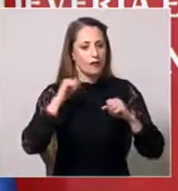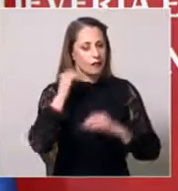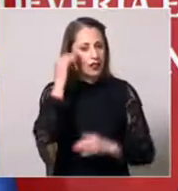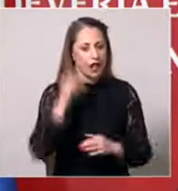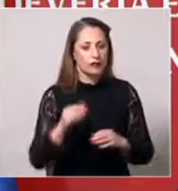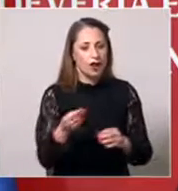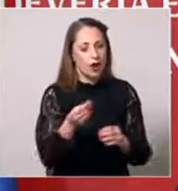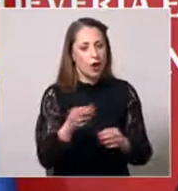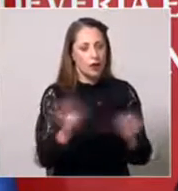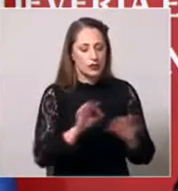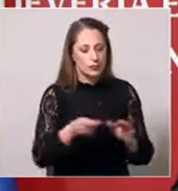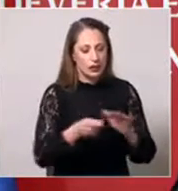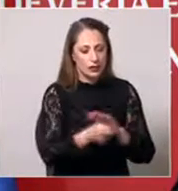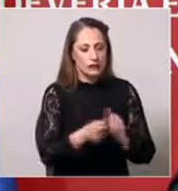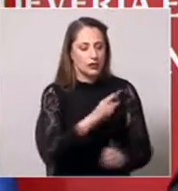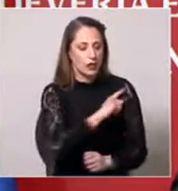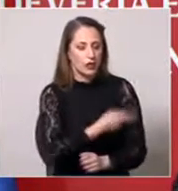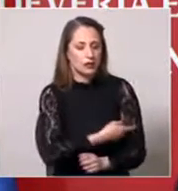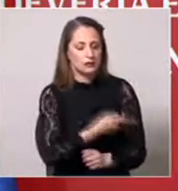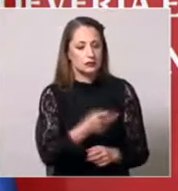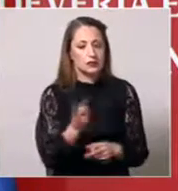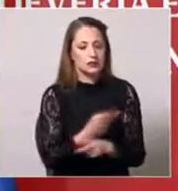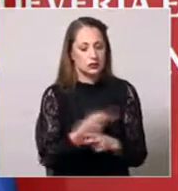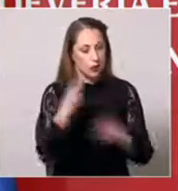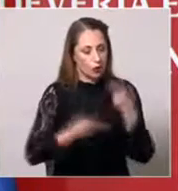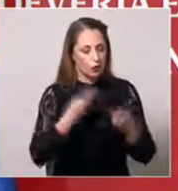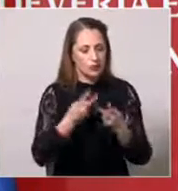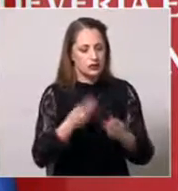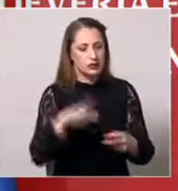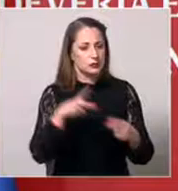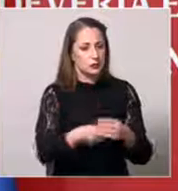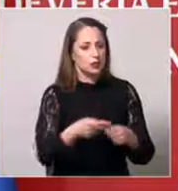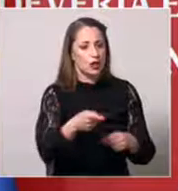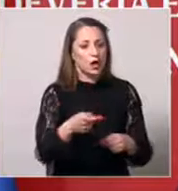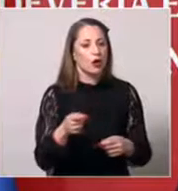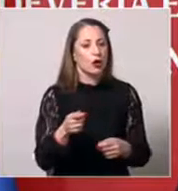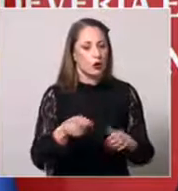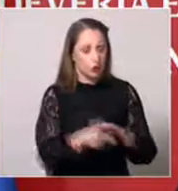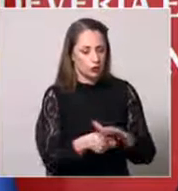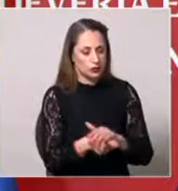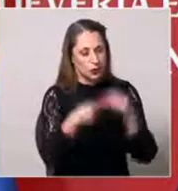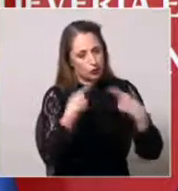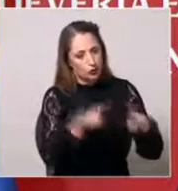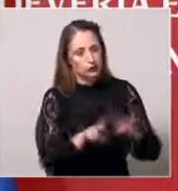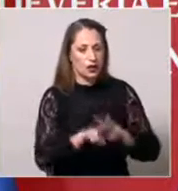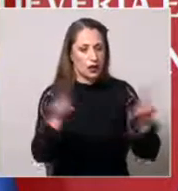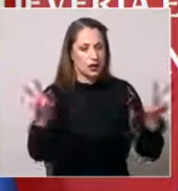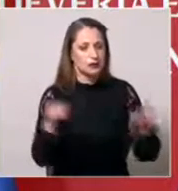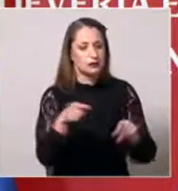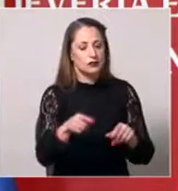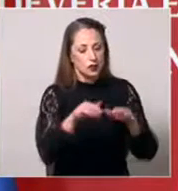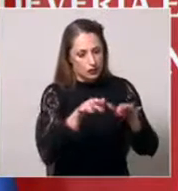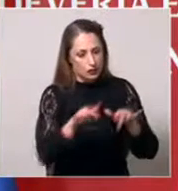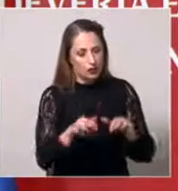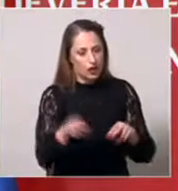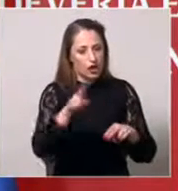финансиски, материални и човечки ресурси за работа на Државната комисија за спречување на корупција, особено за развојот на софстварски